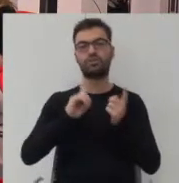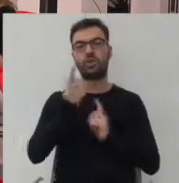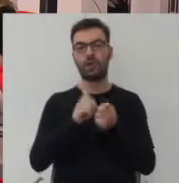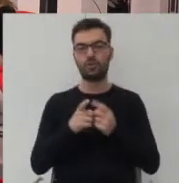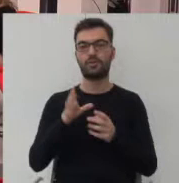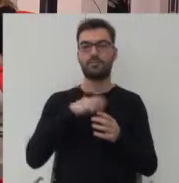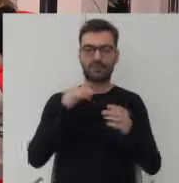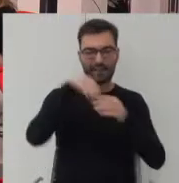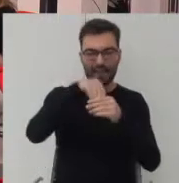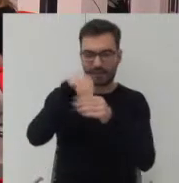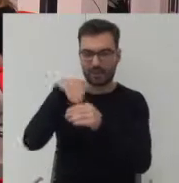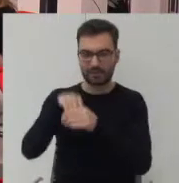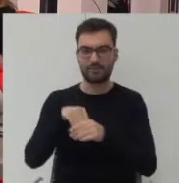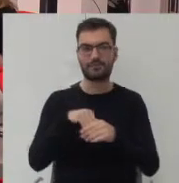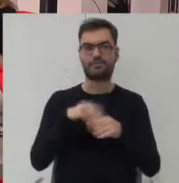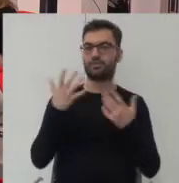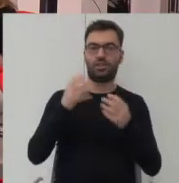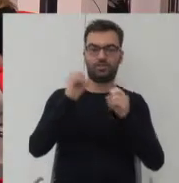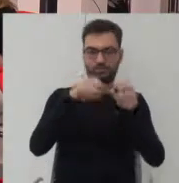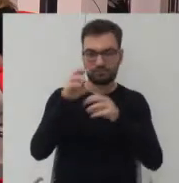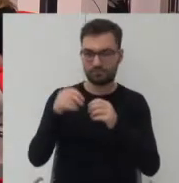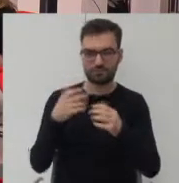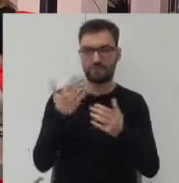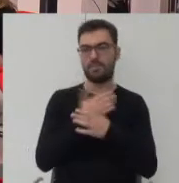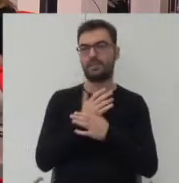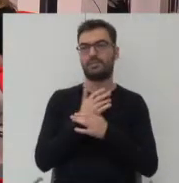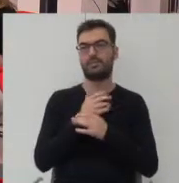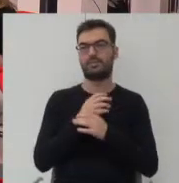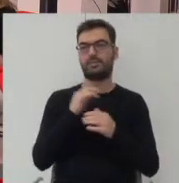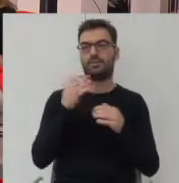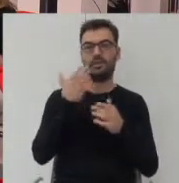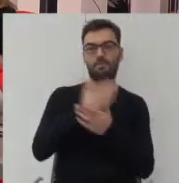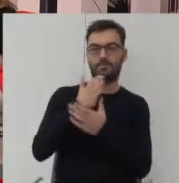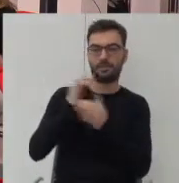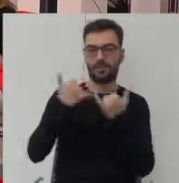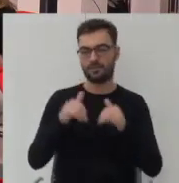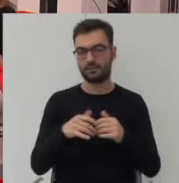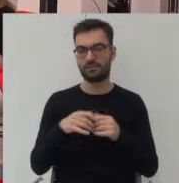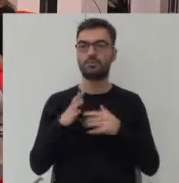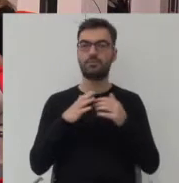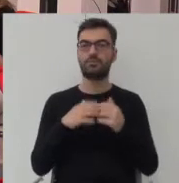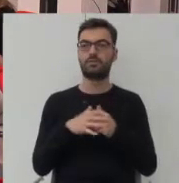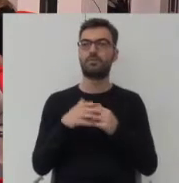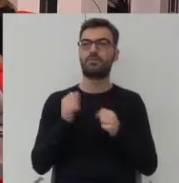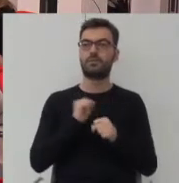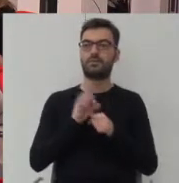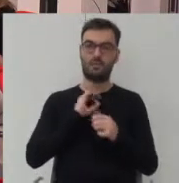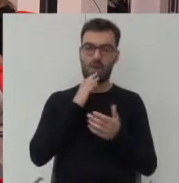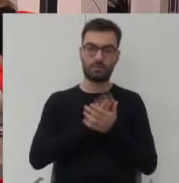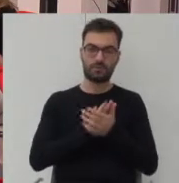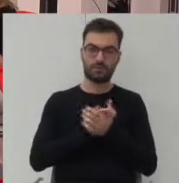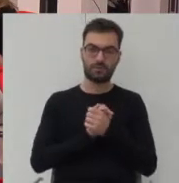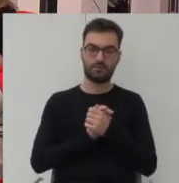wciskać jeszcze gdzieś tam pomiędzy inne struktury, jest moim zdaniem